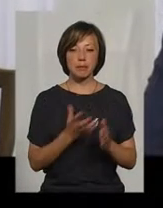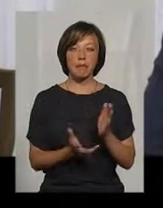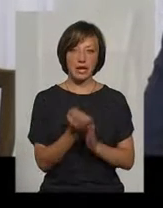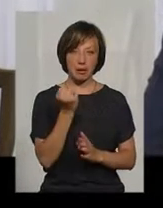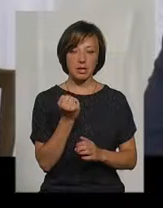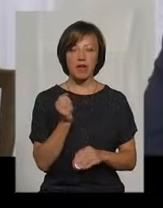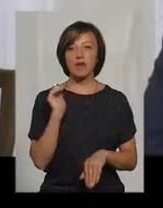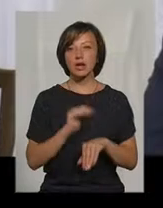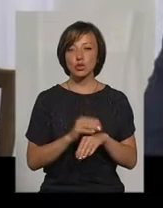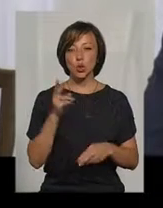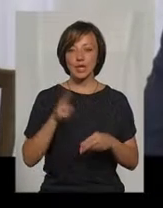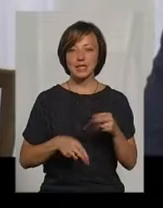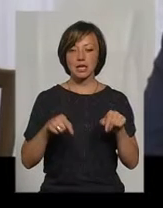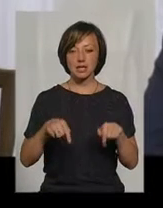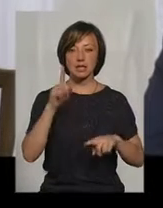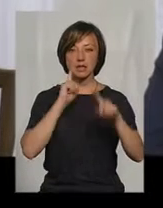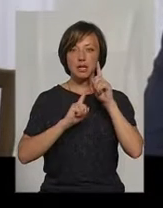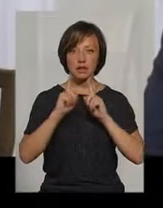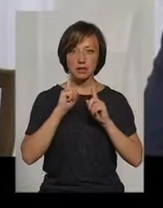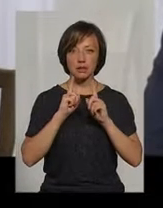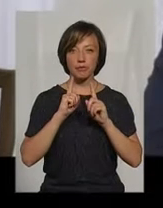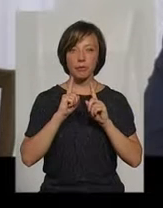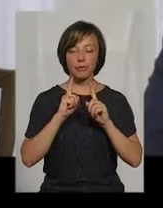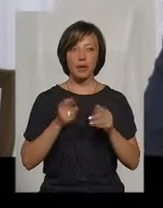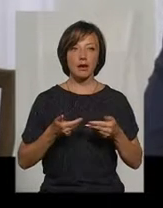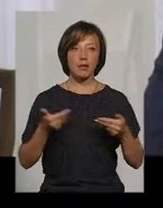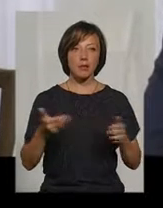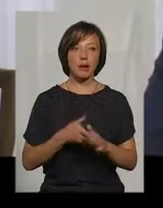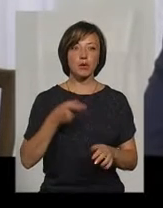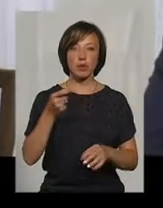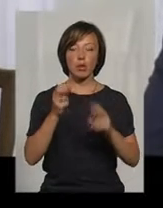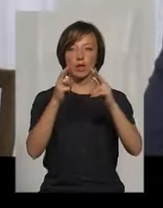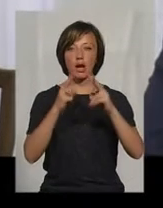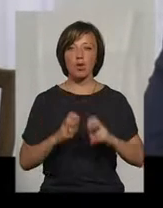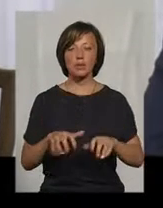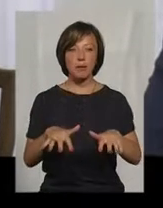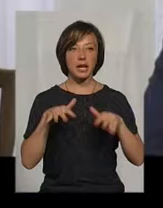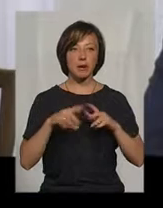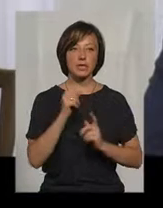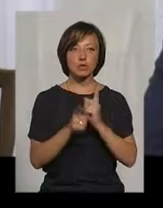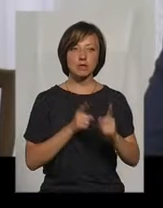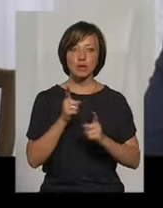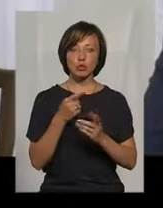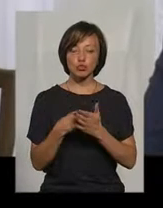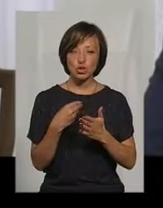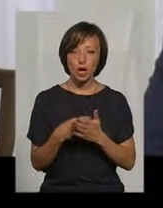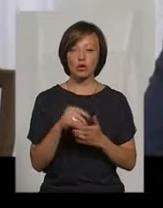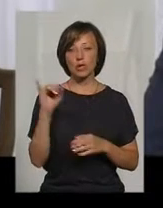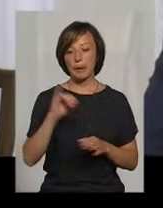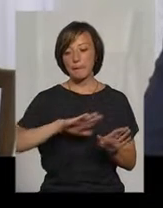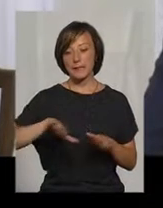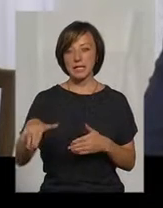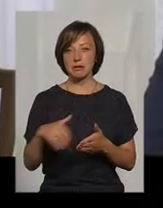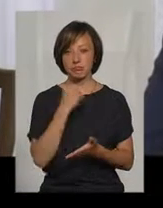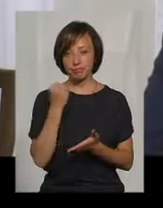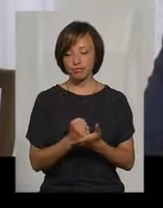Тобто фактично до кінця цієї сесії ми подамо на розгляд парламенту зміни до бюджету. І після його